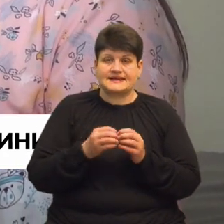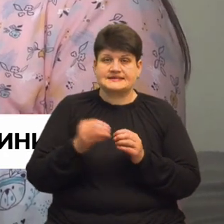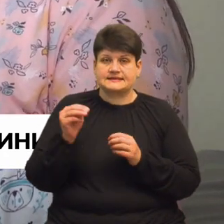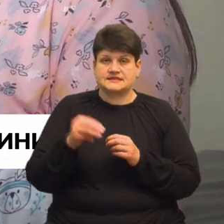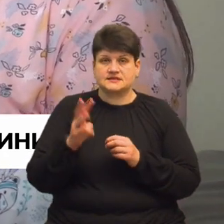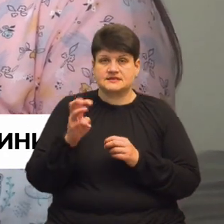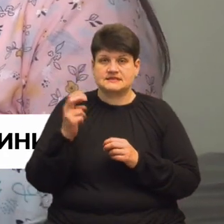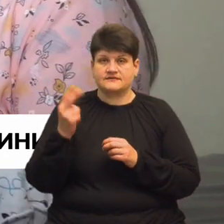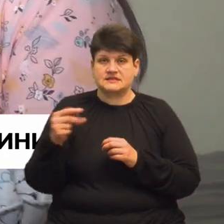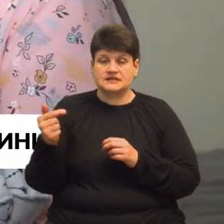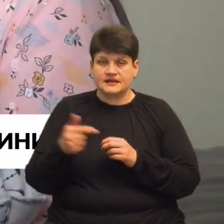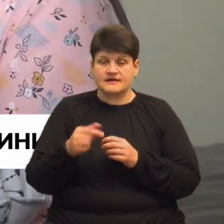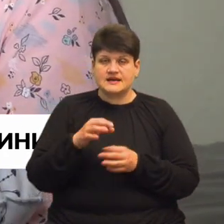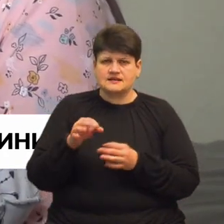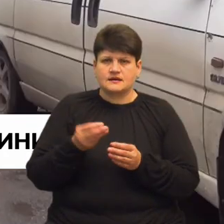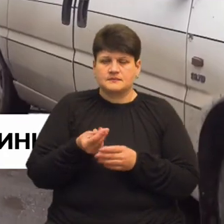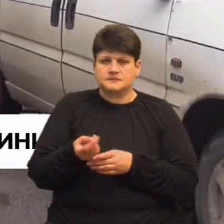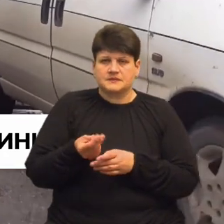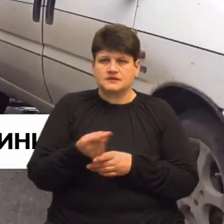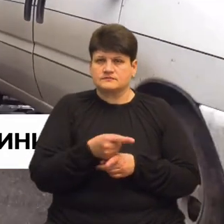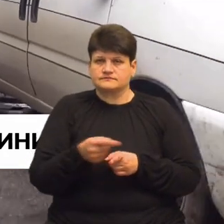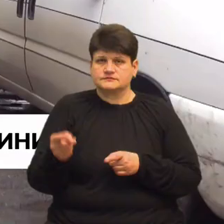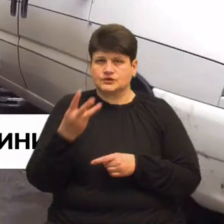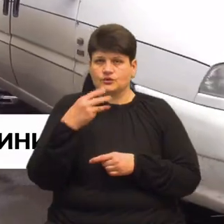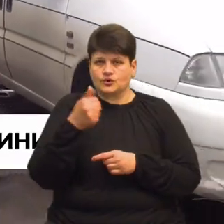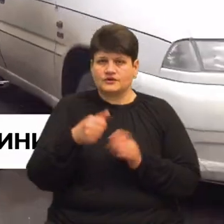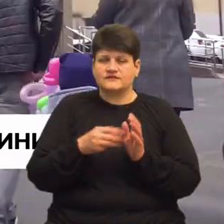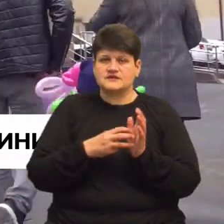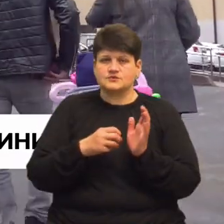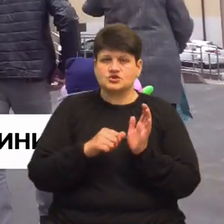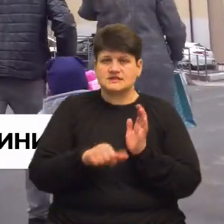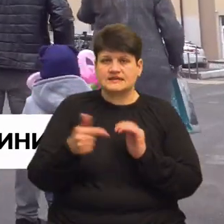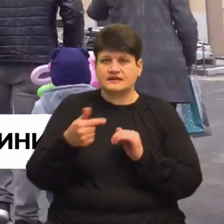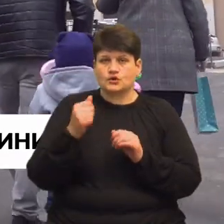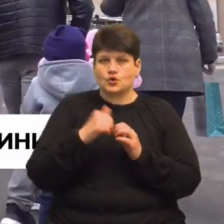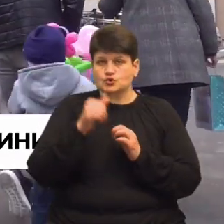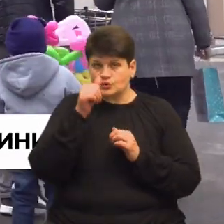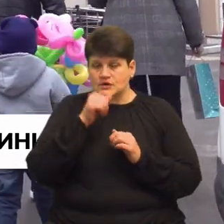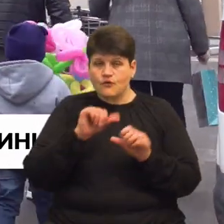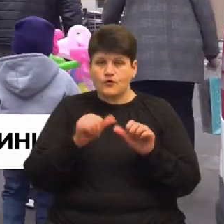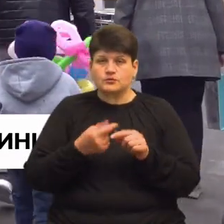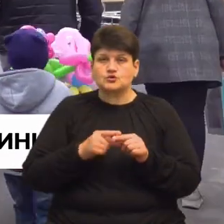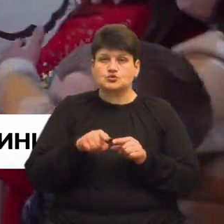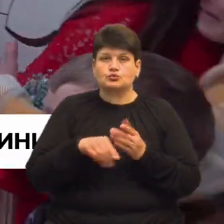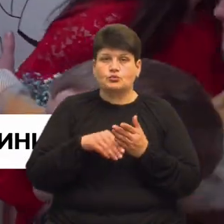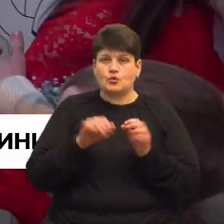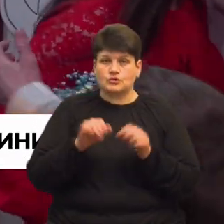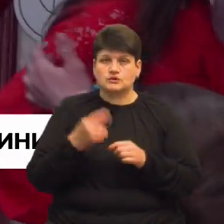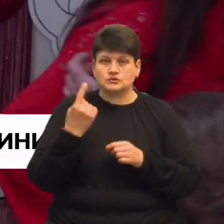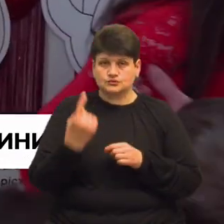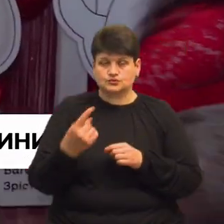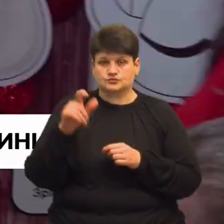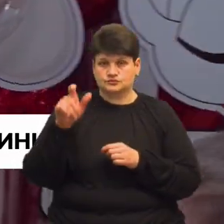гривень, а залишок виплачують впродовж трьох років. Це 860 гривень щомісяця. Оформити таку допомогу можна на одного з батьків чи